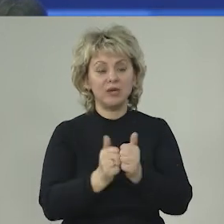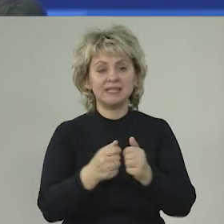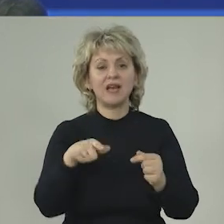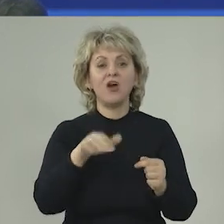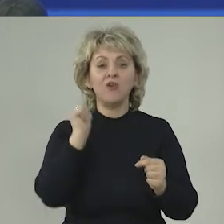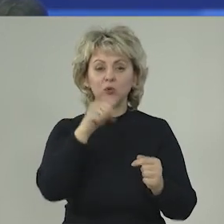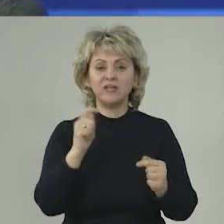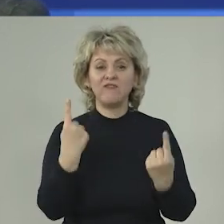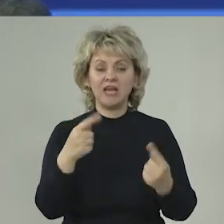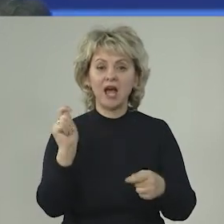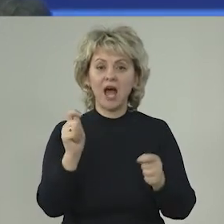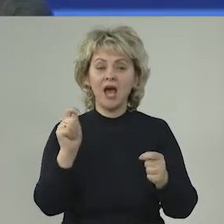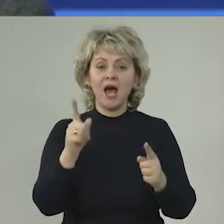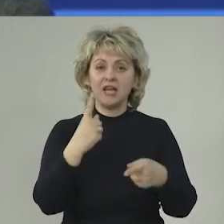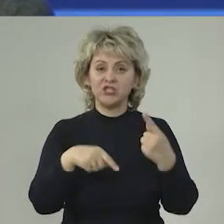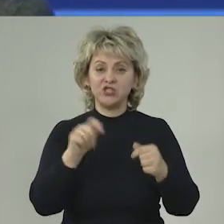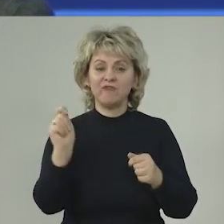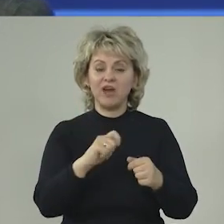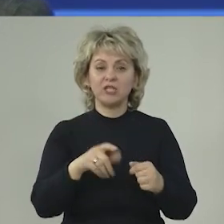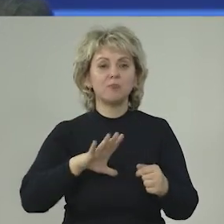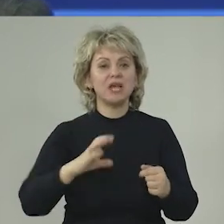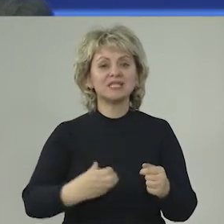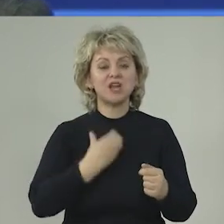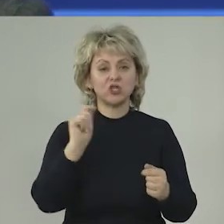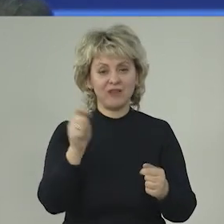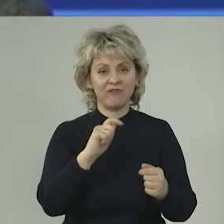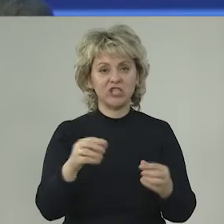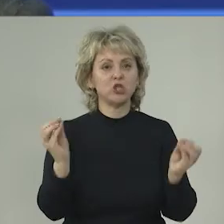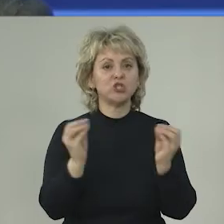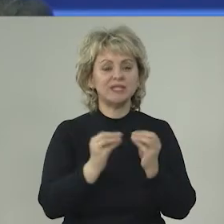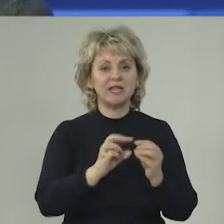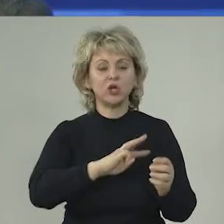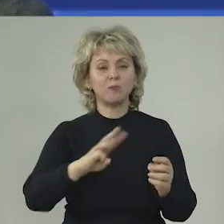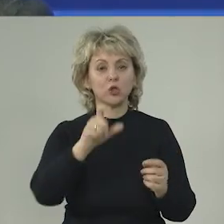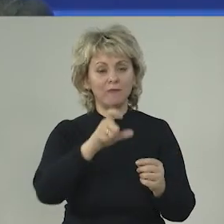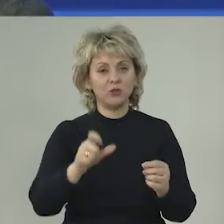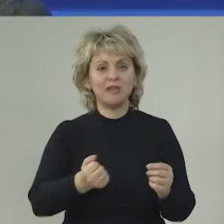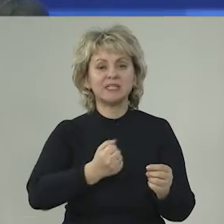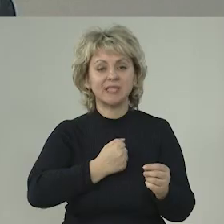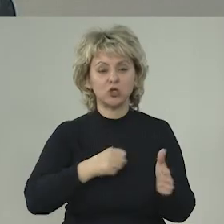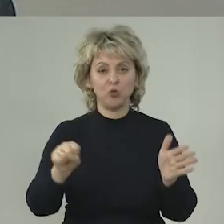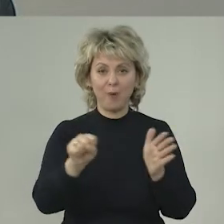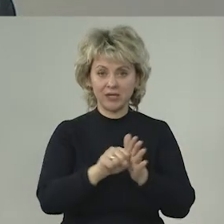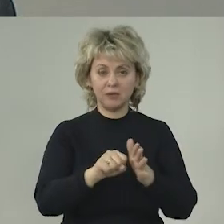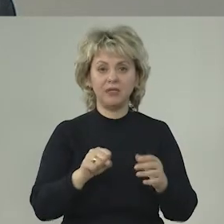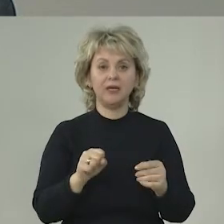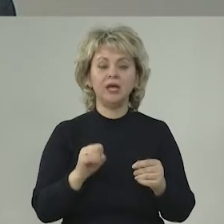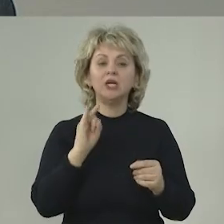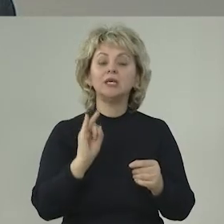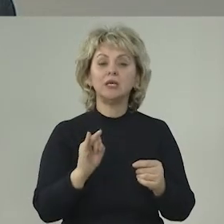близких в годы Великой Отечественной войны. Это была страшная война, десятки миллионов людей, к сожалению, погибли.